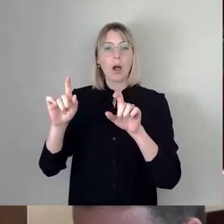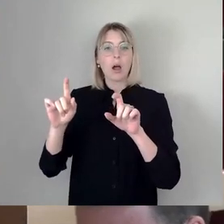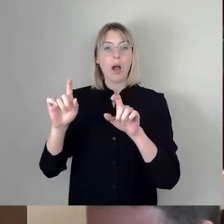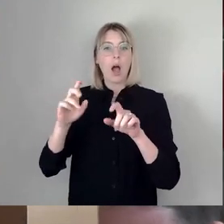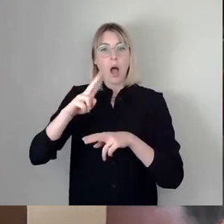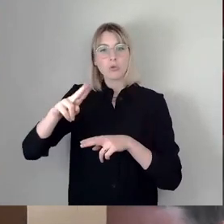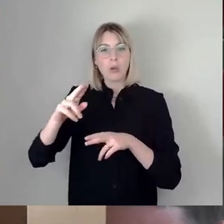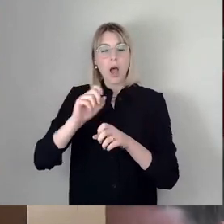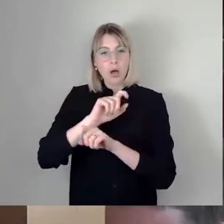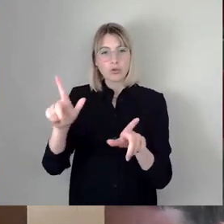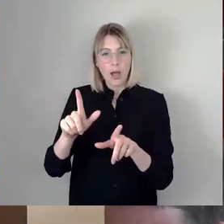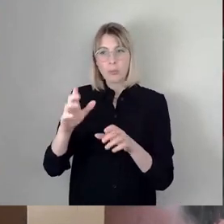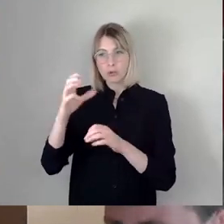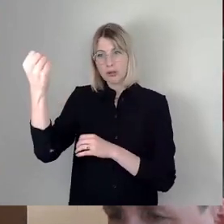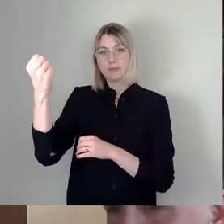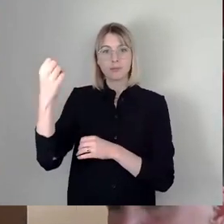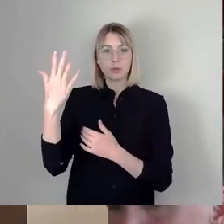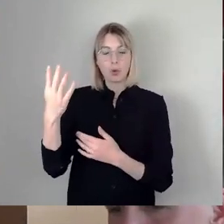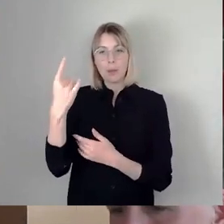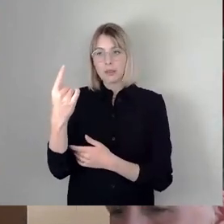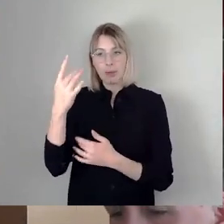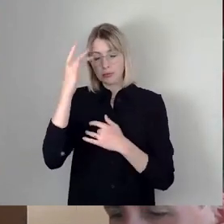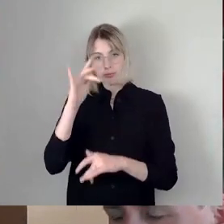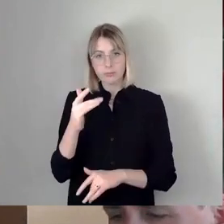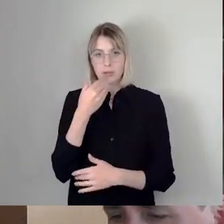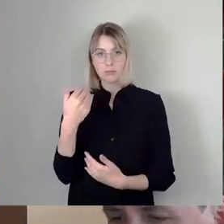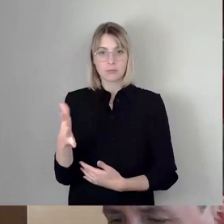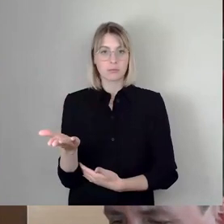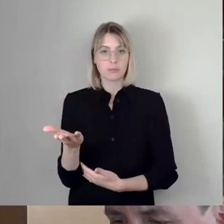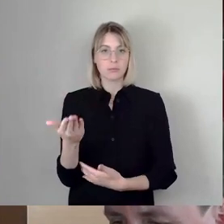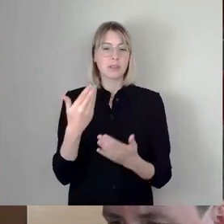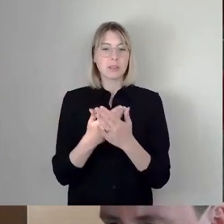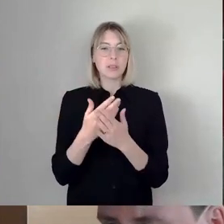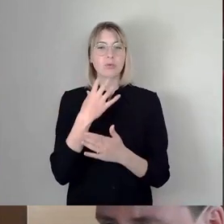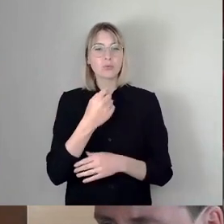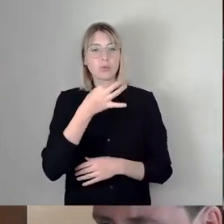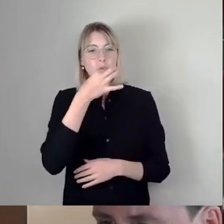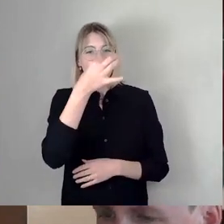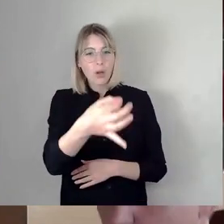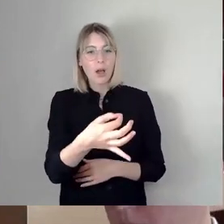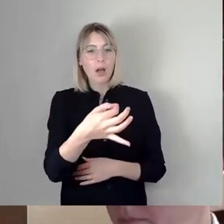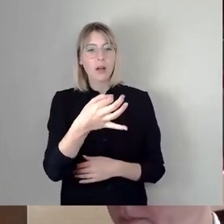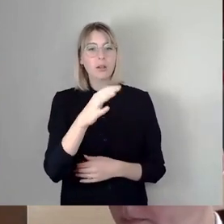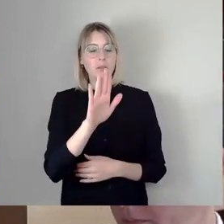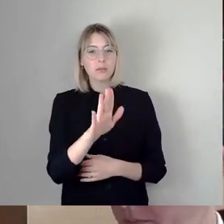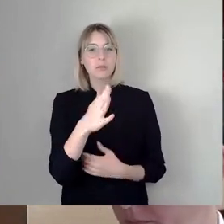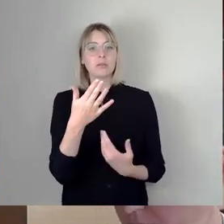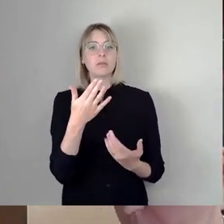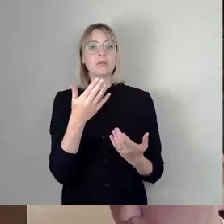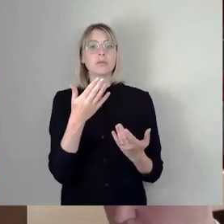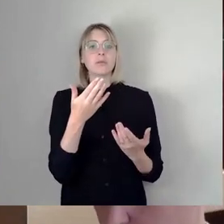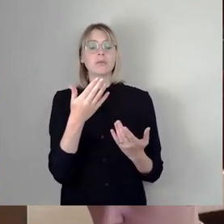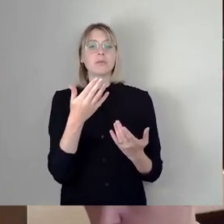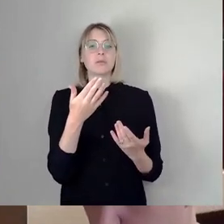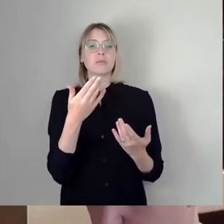Ausschreibung nicht zugestimmt hat. Und da möchte ich schon mal fragen, wie dann entsprechend man sozusagen